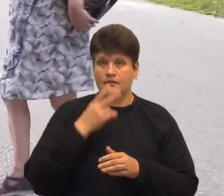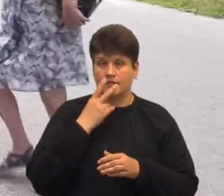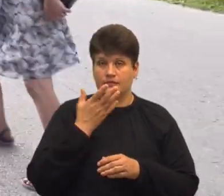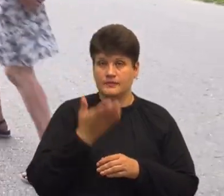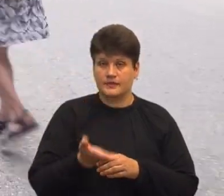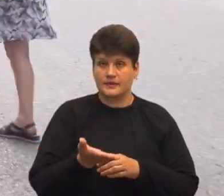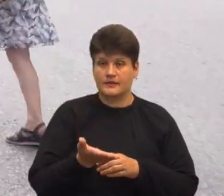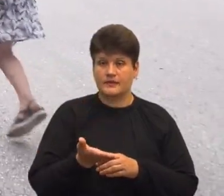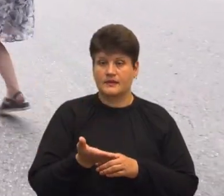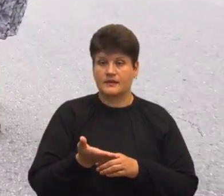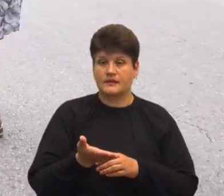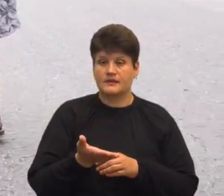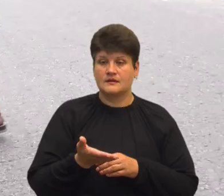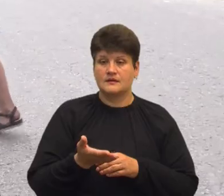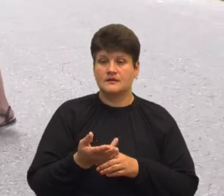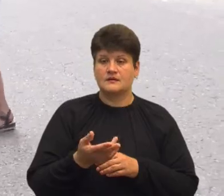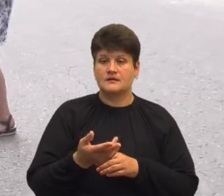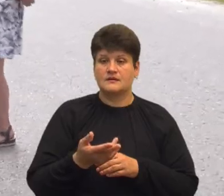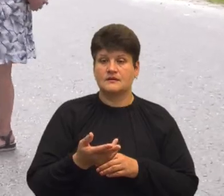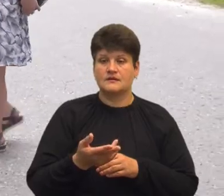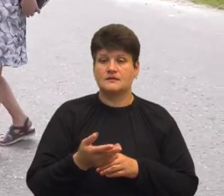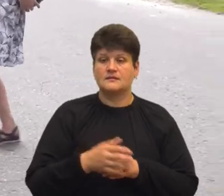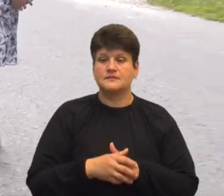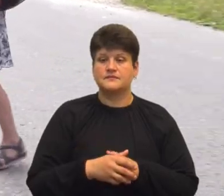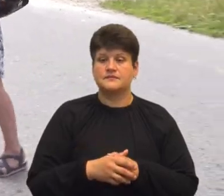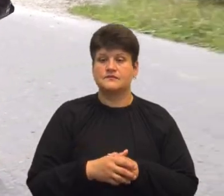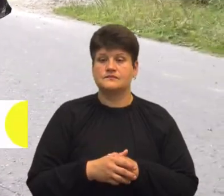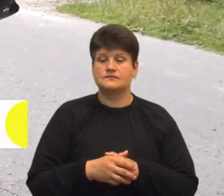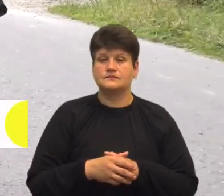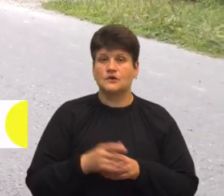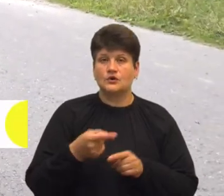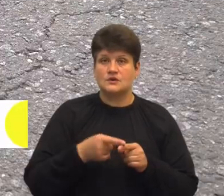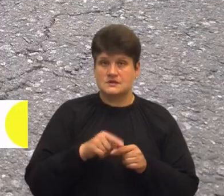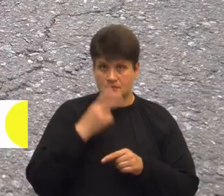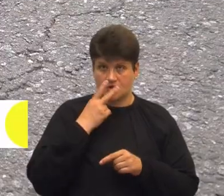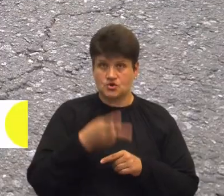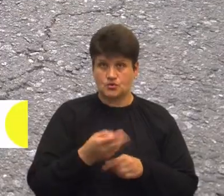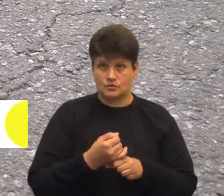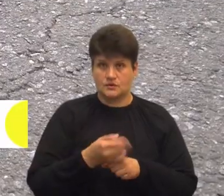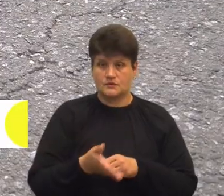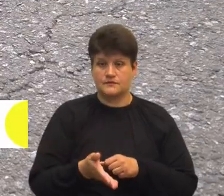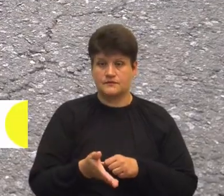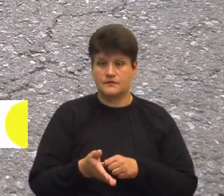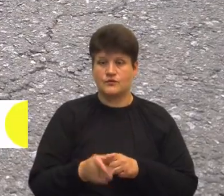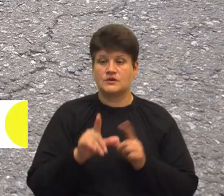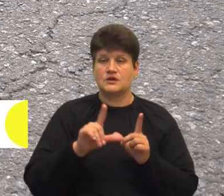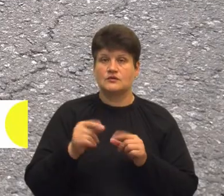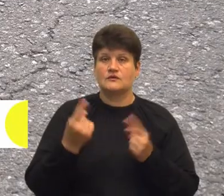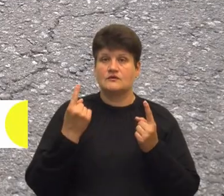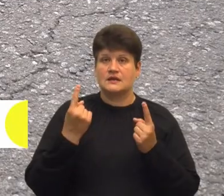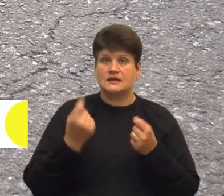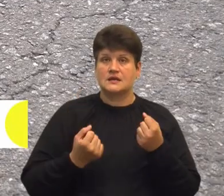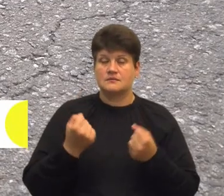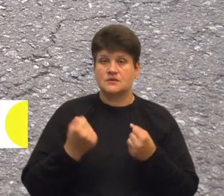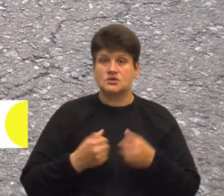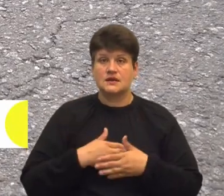отово, отово, може, незамітно наказує, але отово ємо, бачите, що з дороги робиться Оте, що їдуть великі машини, мені отаке роблять, а